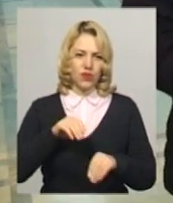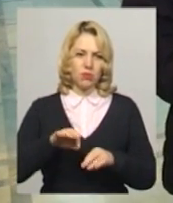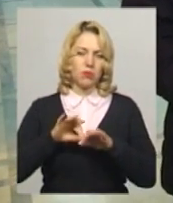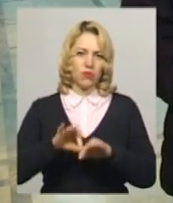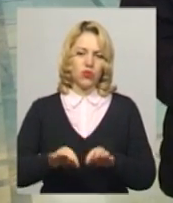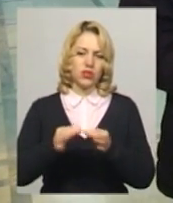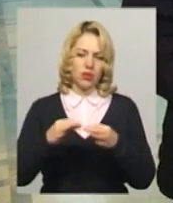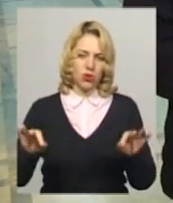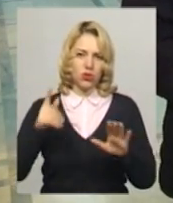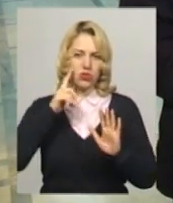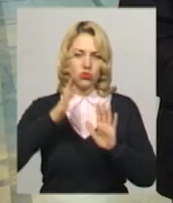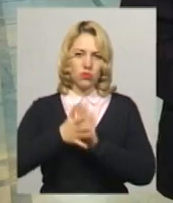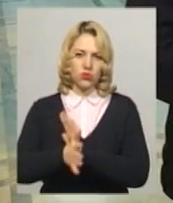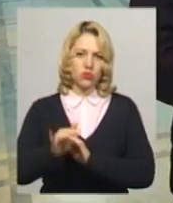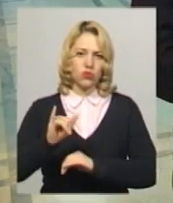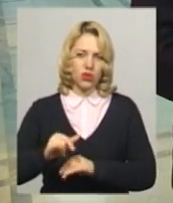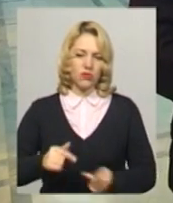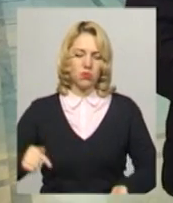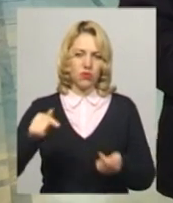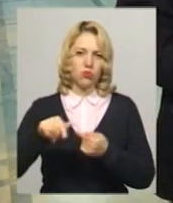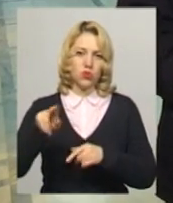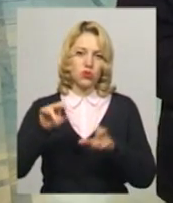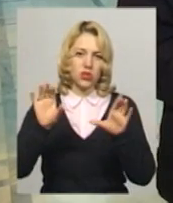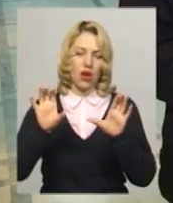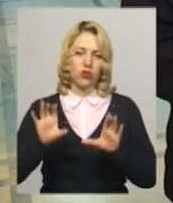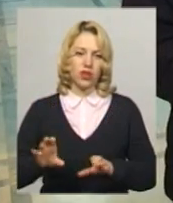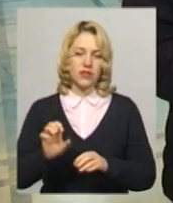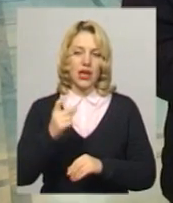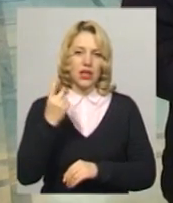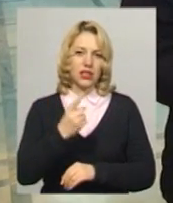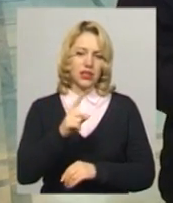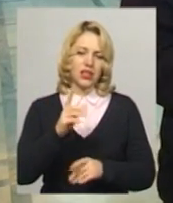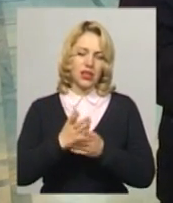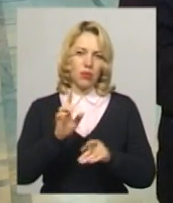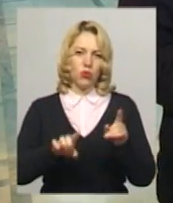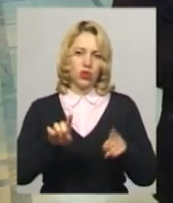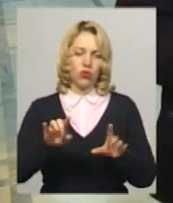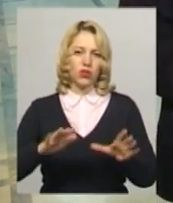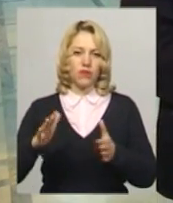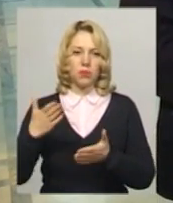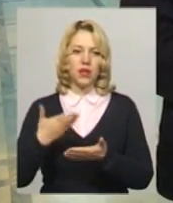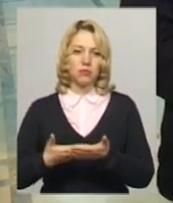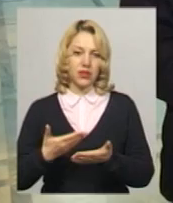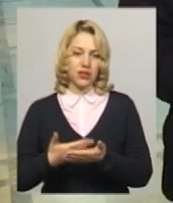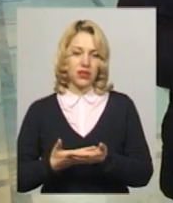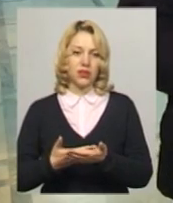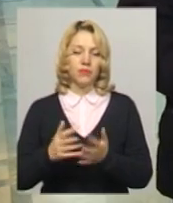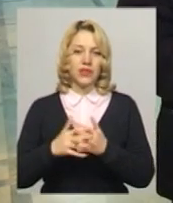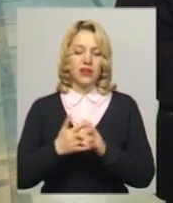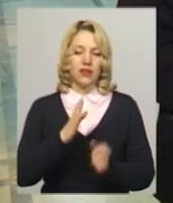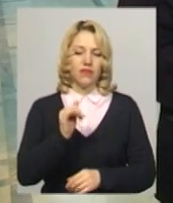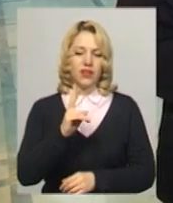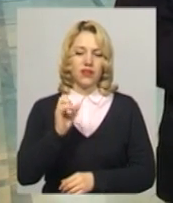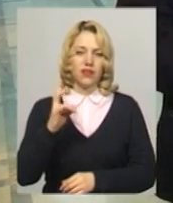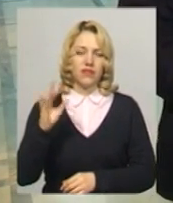демократично, прозоро, у відповідності до чинного законодавства. Єдине, що є поодинокі випадки, наприклад, в селищі Віньківці